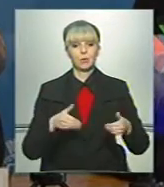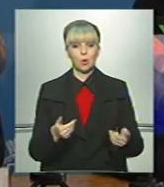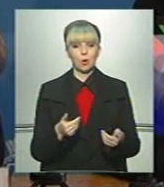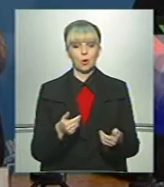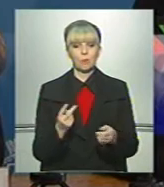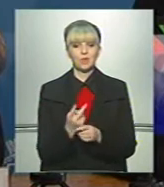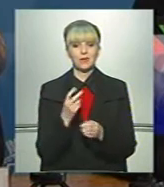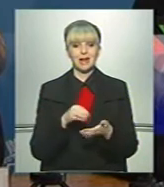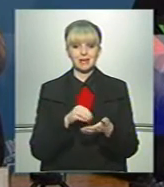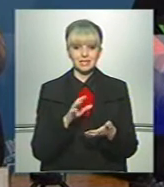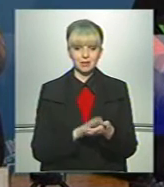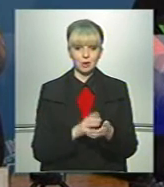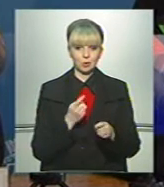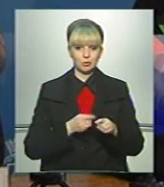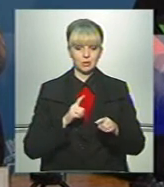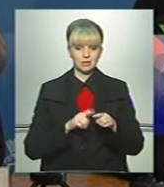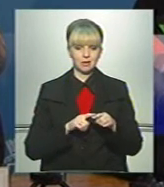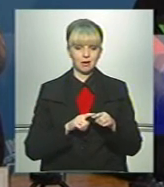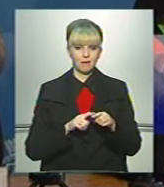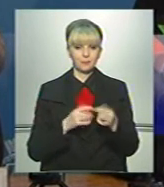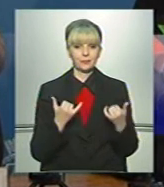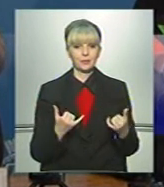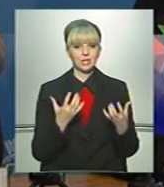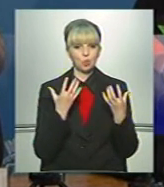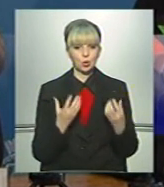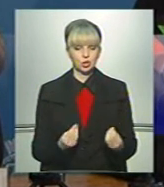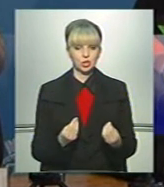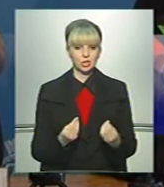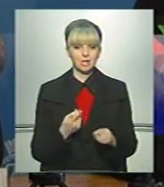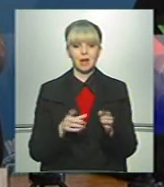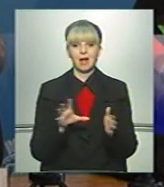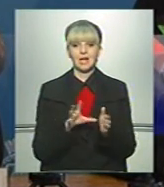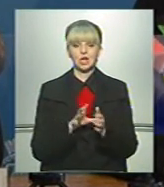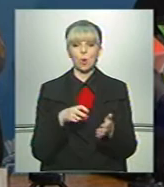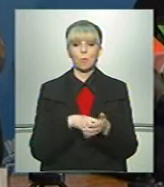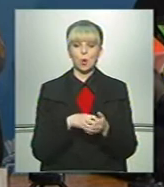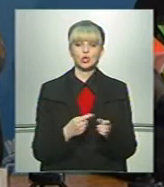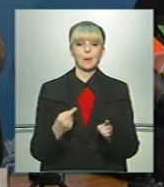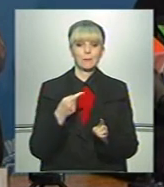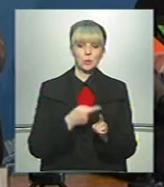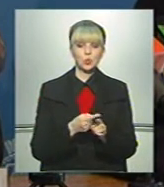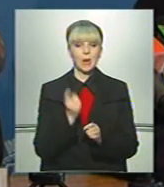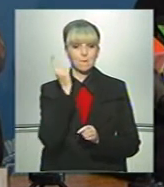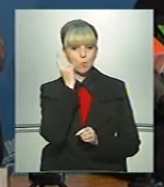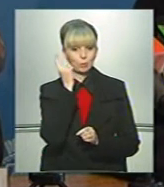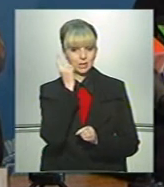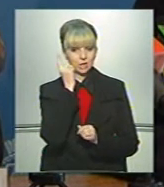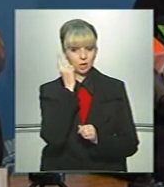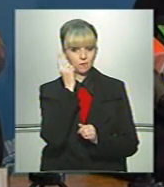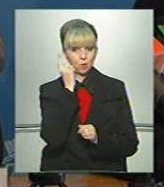реєстрацію, це на сьогоднішній день електронна пошта плюс мобільний телефон,